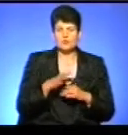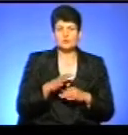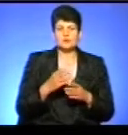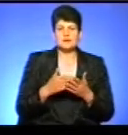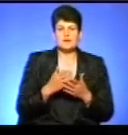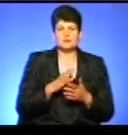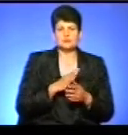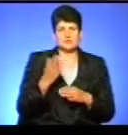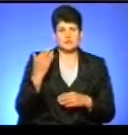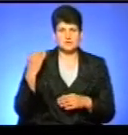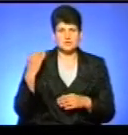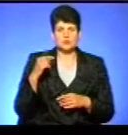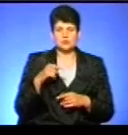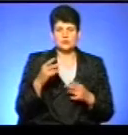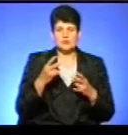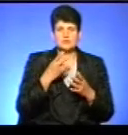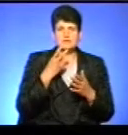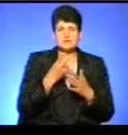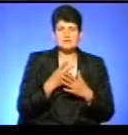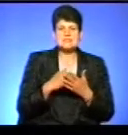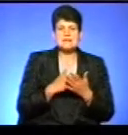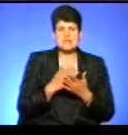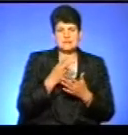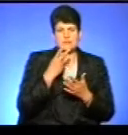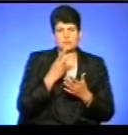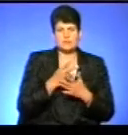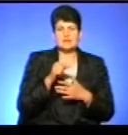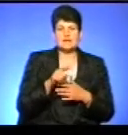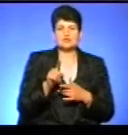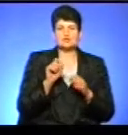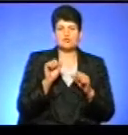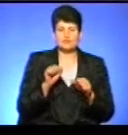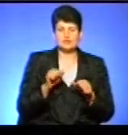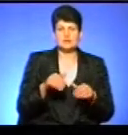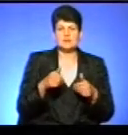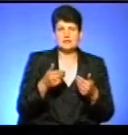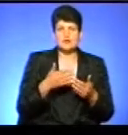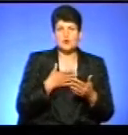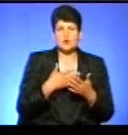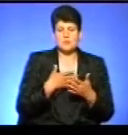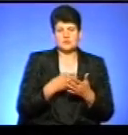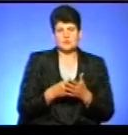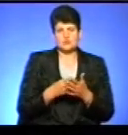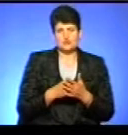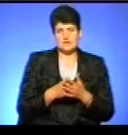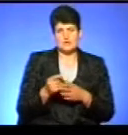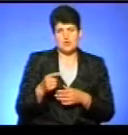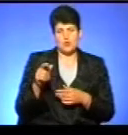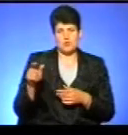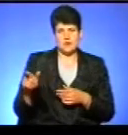якісніші, ніж були перед тим. Тобто тут треба дивитися тільки за якісний показник і те, що може лишити громадський бюджет після себе самим Тренополяном.